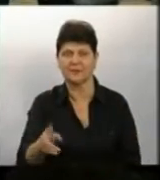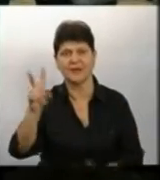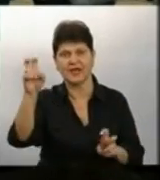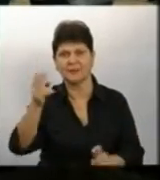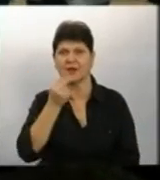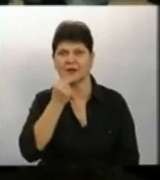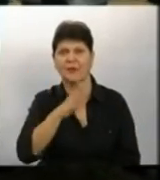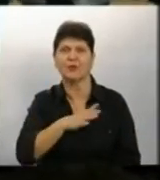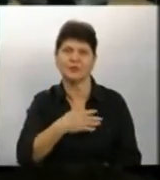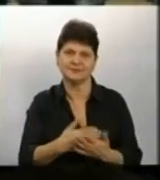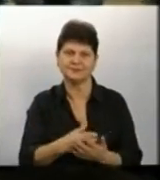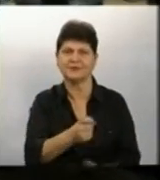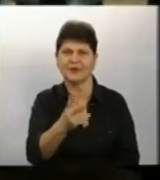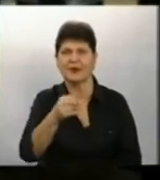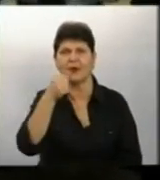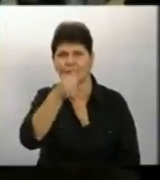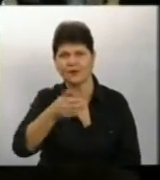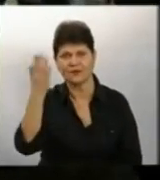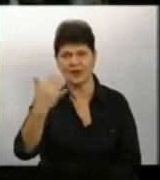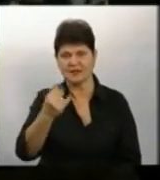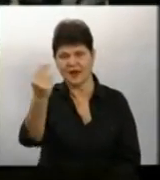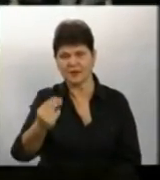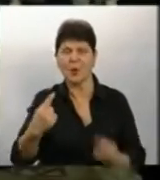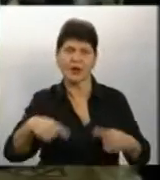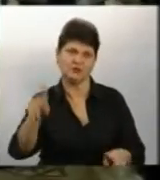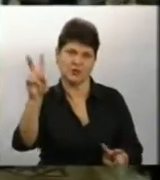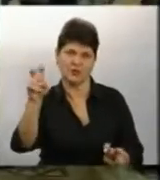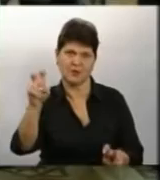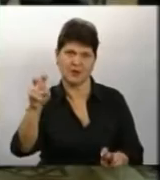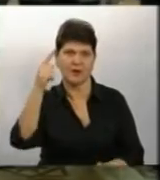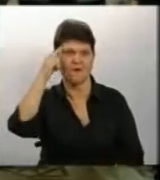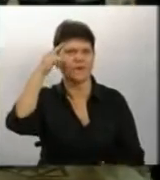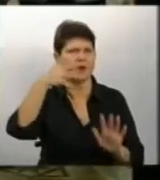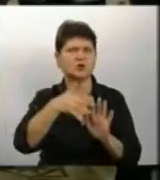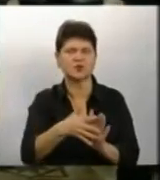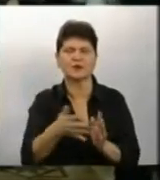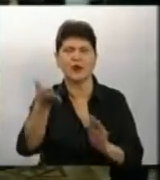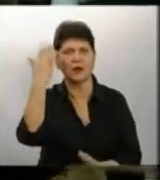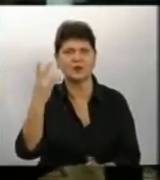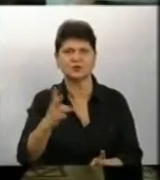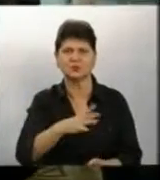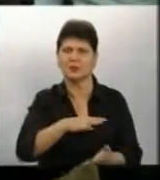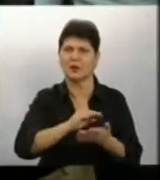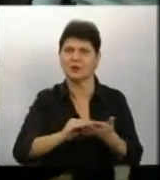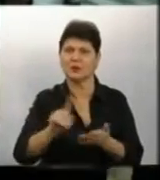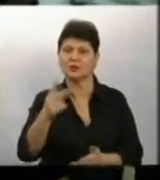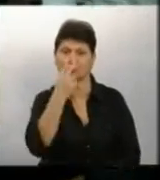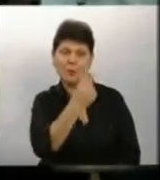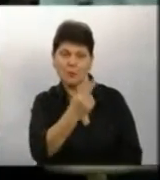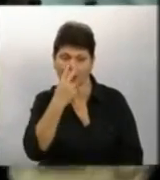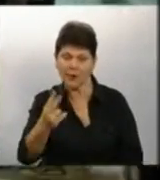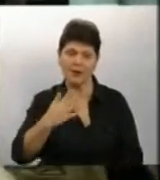мені була близька кілька років тому Зараз я малюю на іншу тематику – філософську Раніше потрібно було написати те, що ти бачиш,